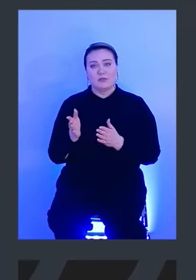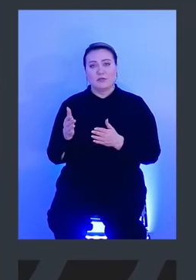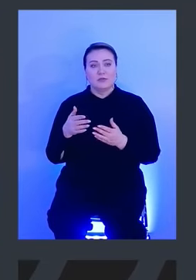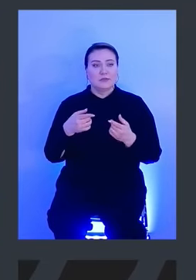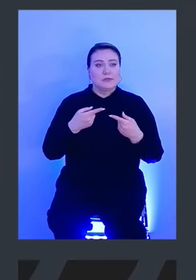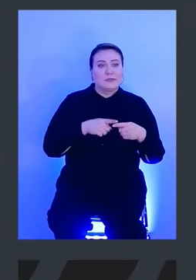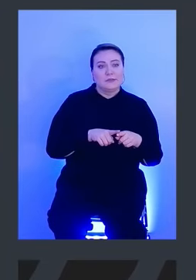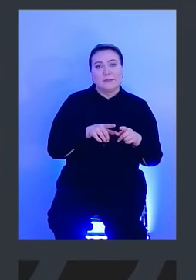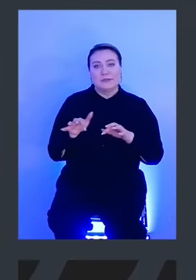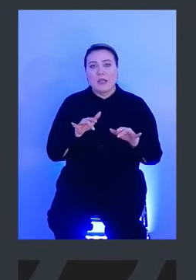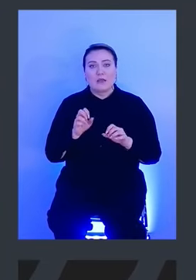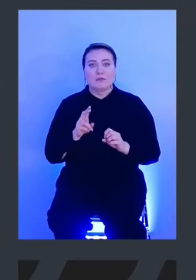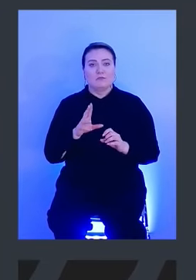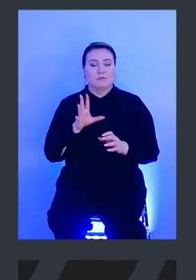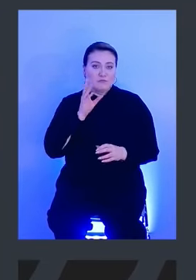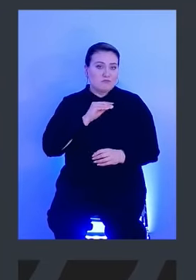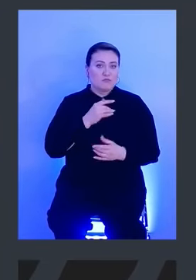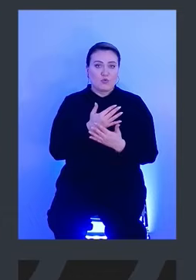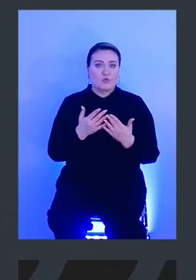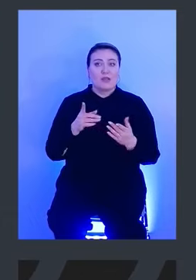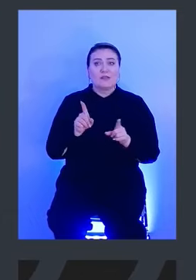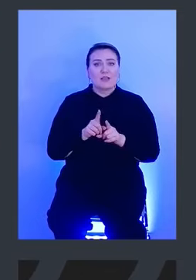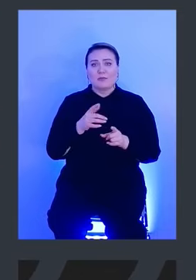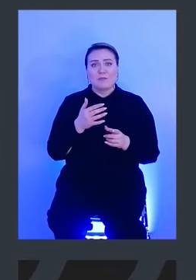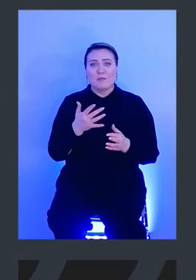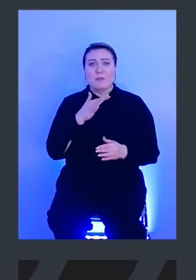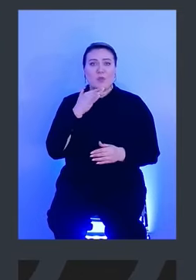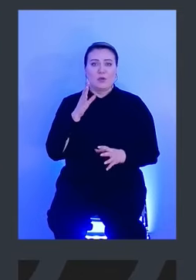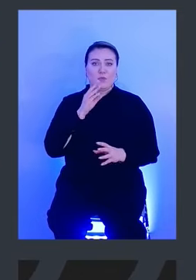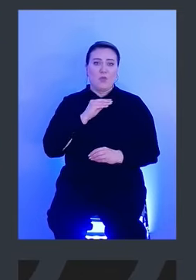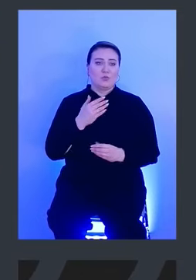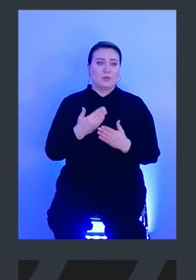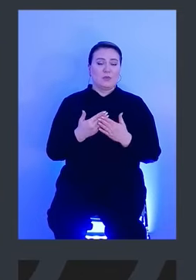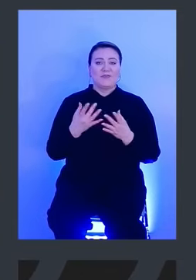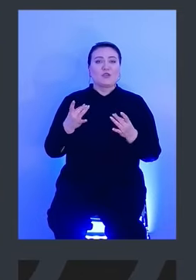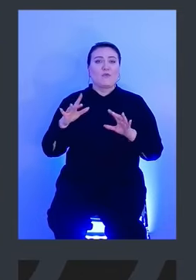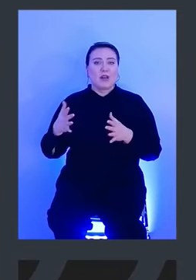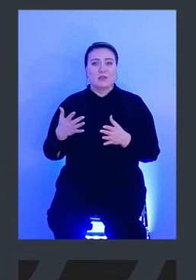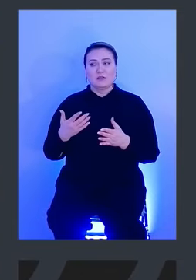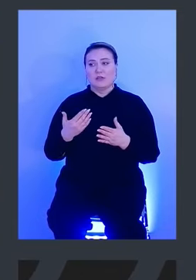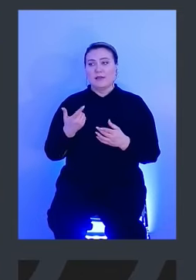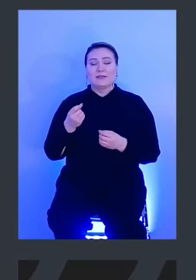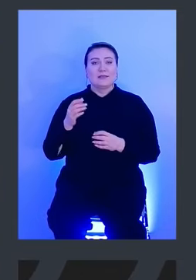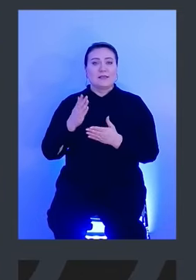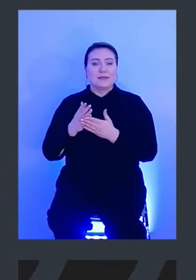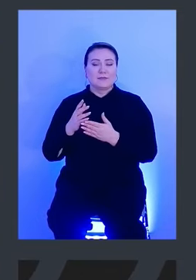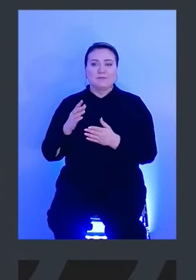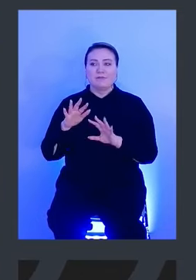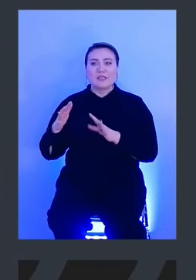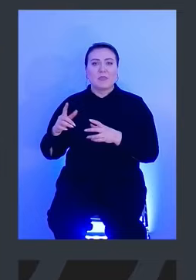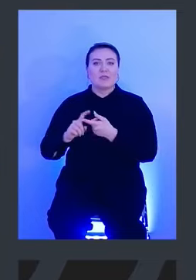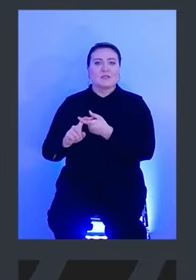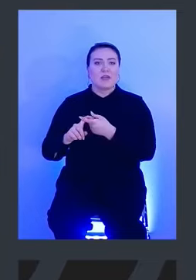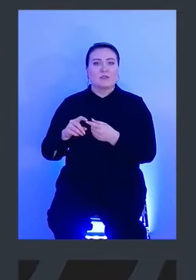и даже некоторые из них в сыром варианте именно по типу события. Например, есть отдельное событие, связанное с записью